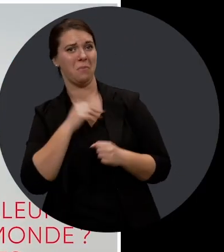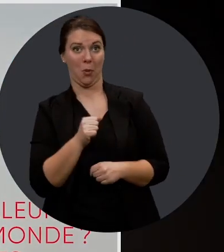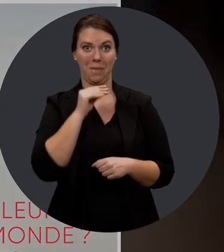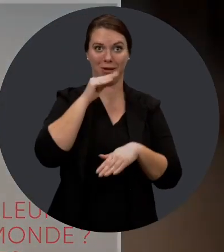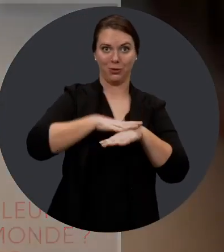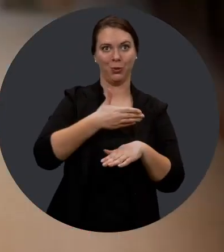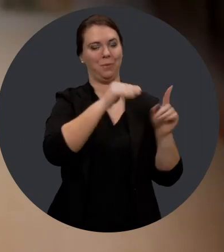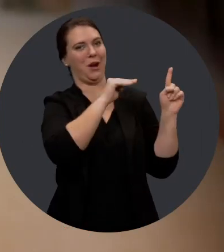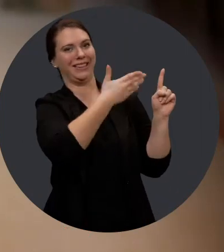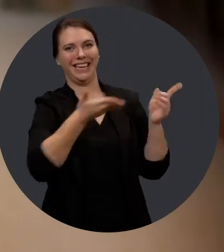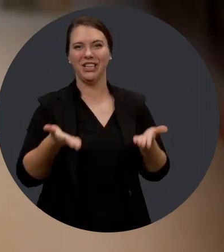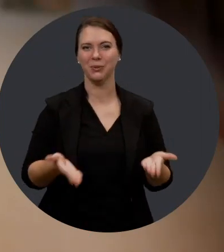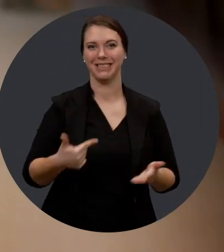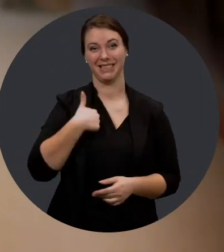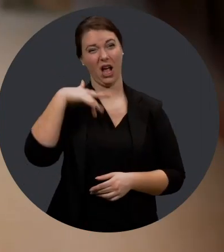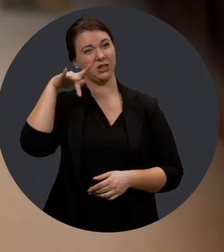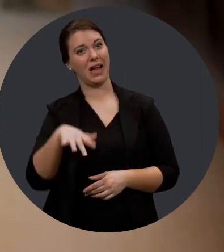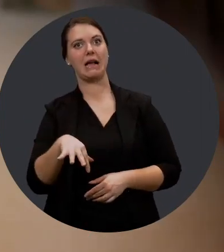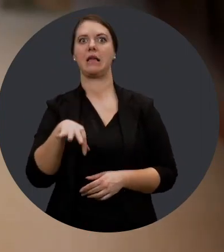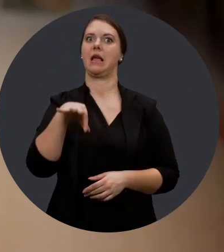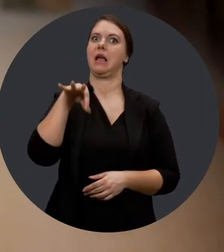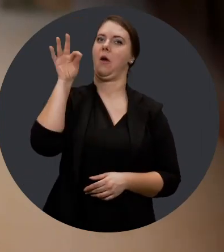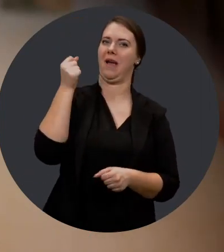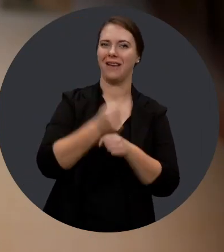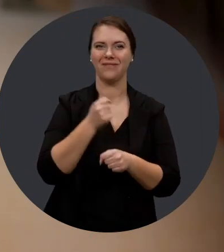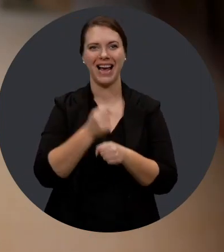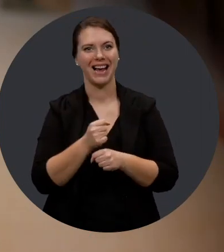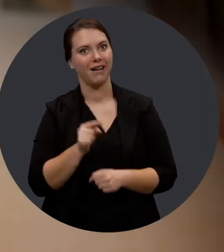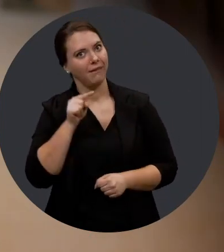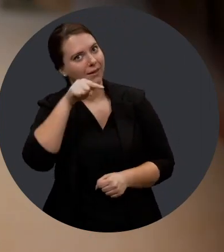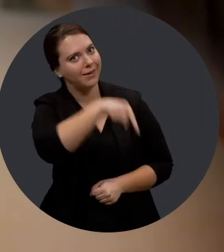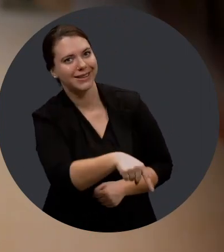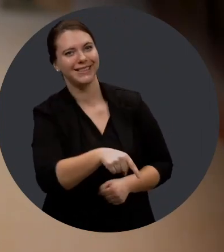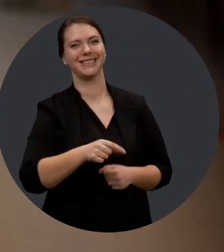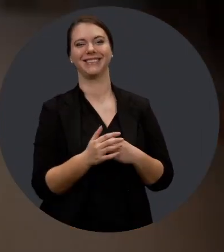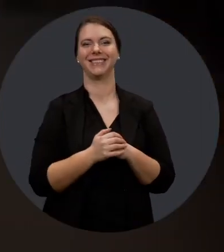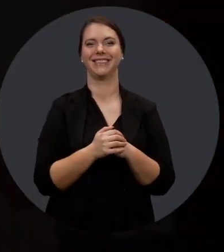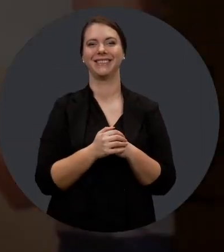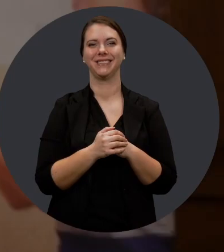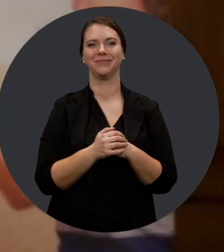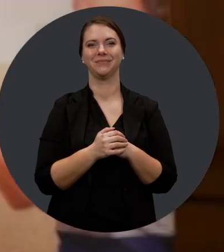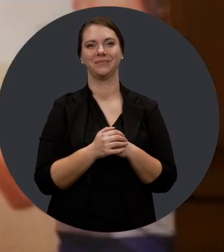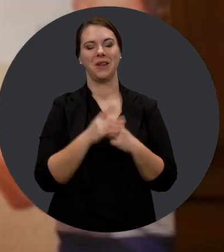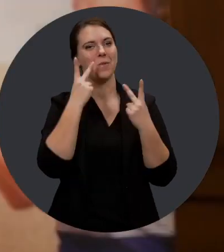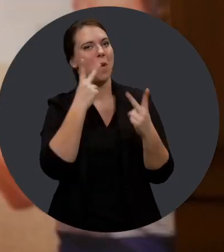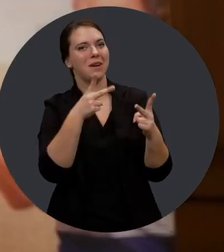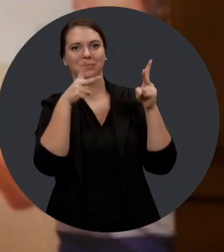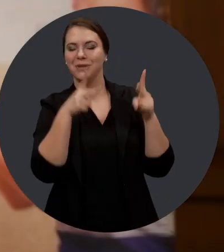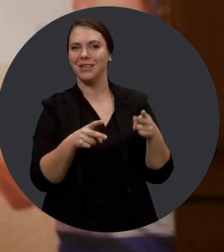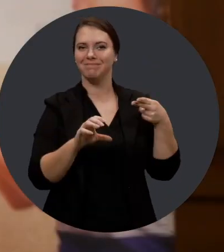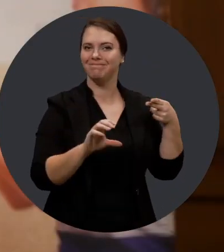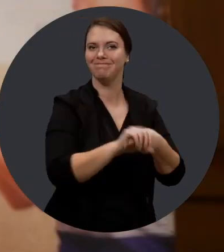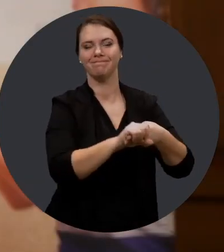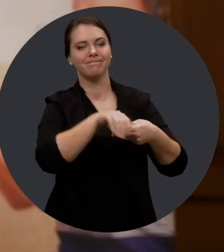Je suis content de pouvoir parler de Monique aujourd'hui parce que c'est rare que vous avez la chance au travail